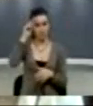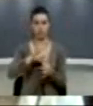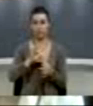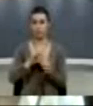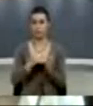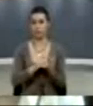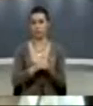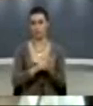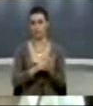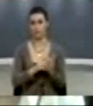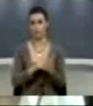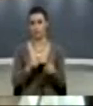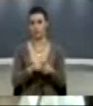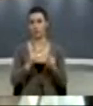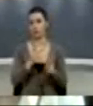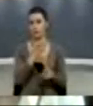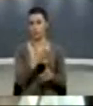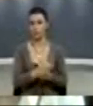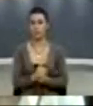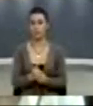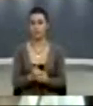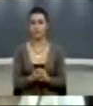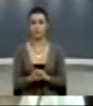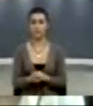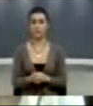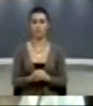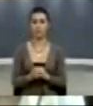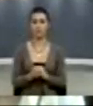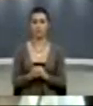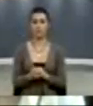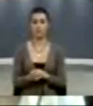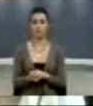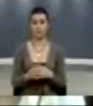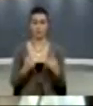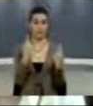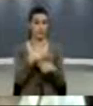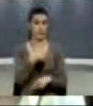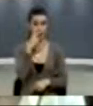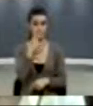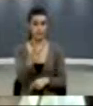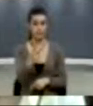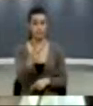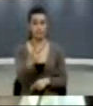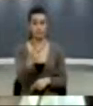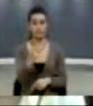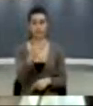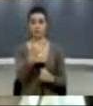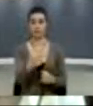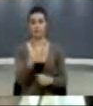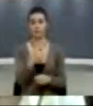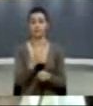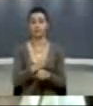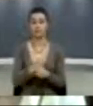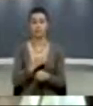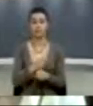ashtu që shka qenë edhe lufta asaj, edhe për fat keqë është memoriali vetën që ka